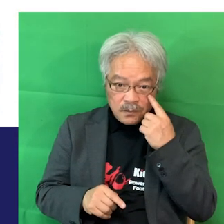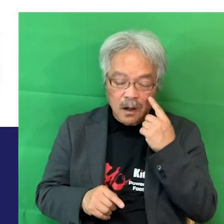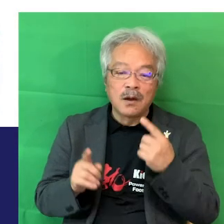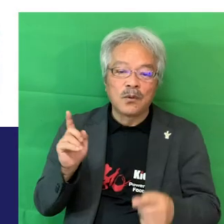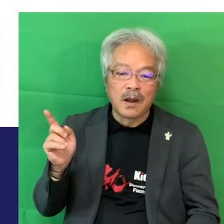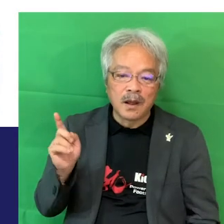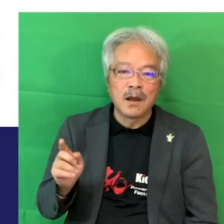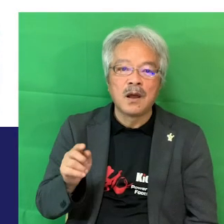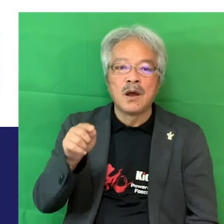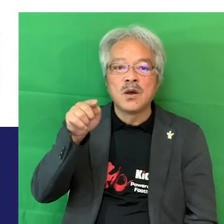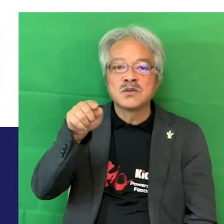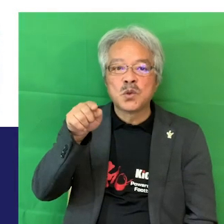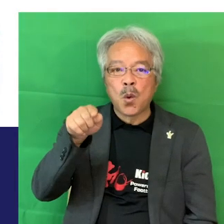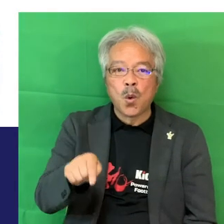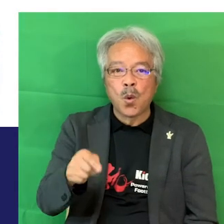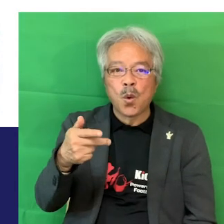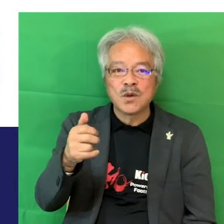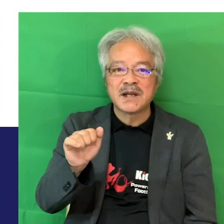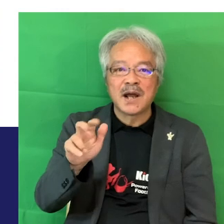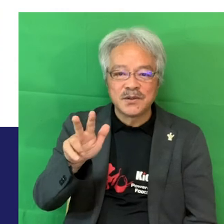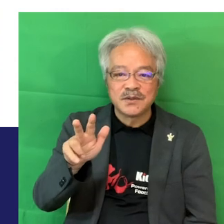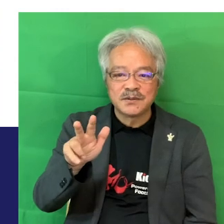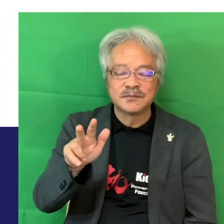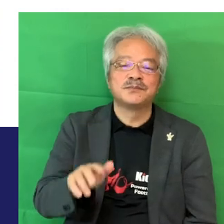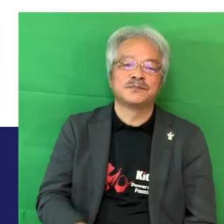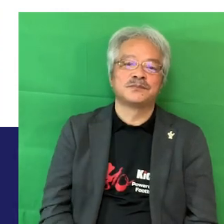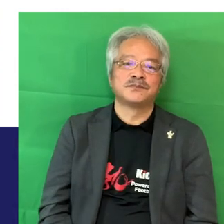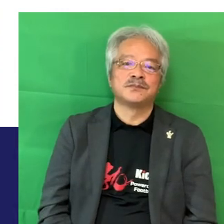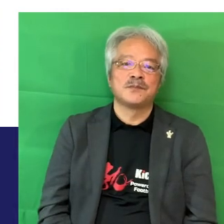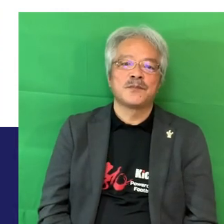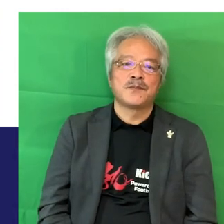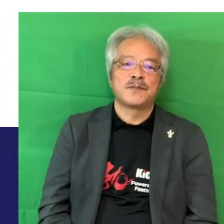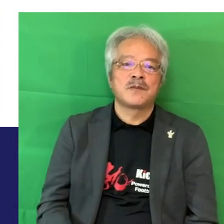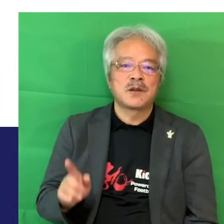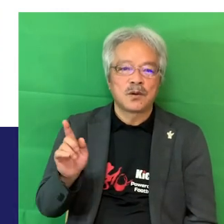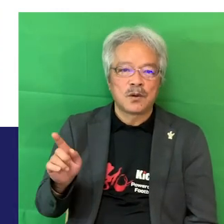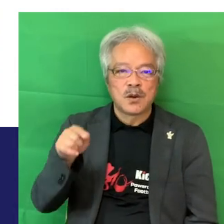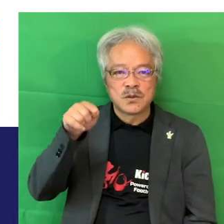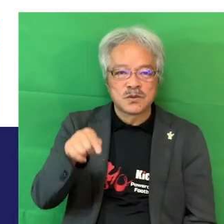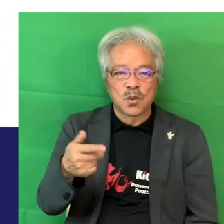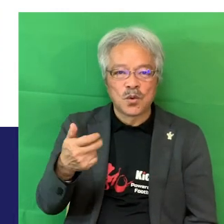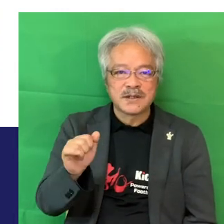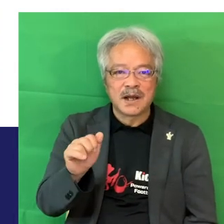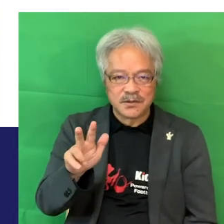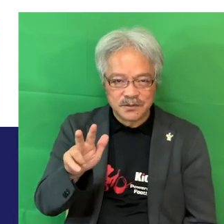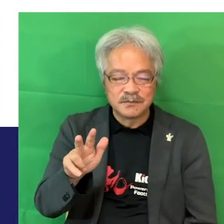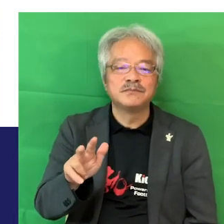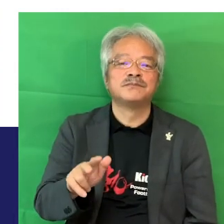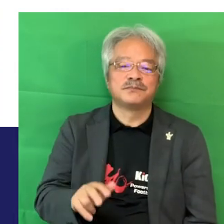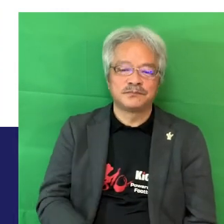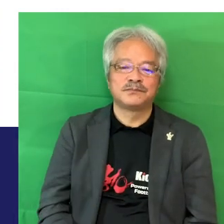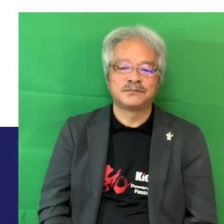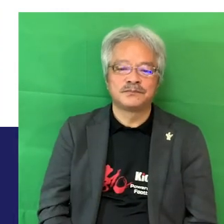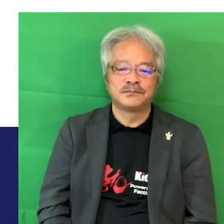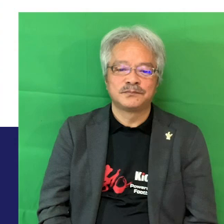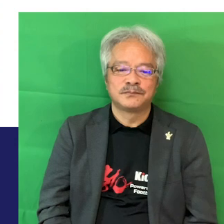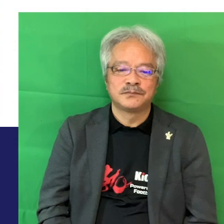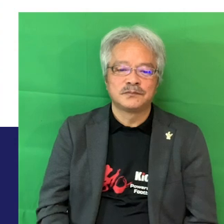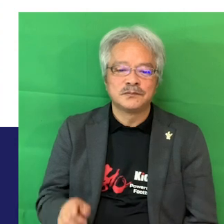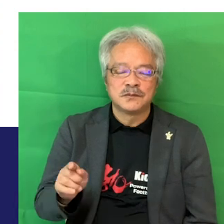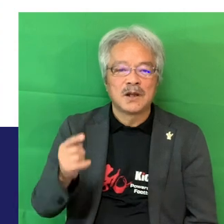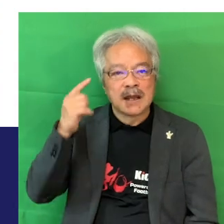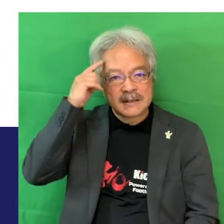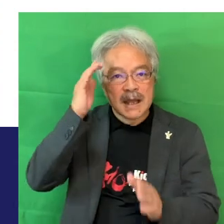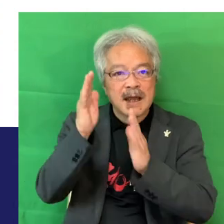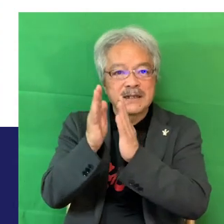ソーシャルですかねこれ私分かってないのこれはなんか精神障害のところですねはい非常に難